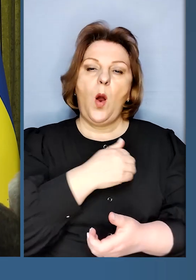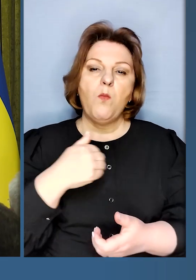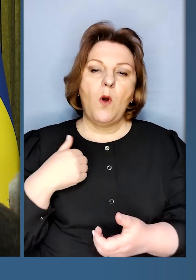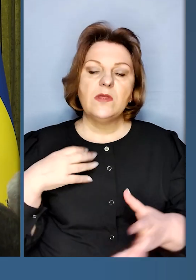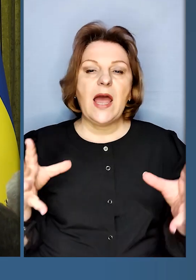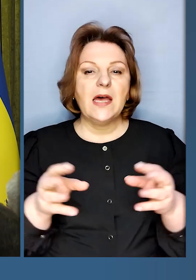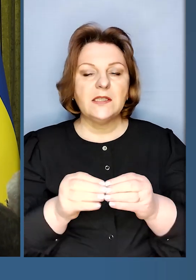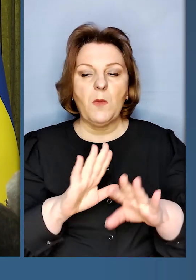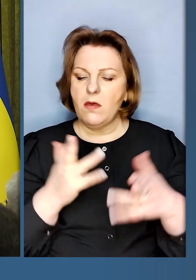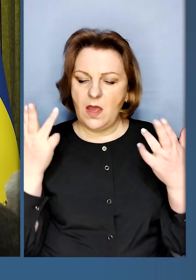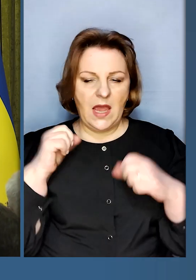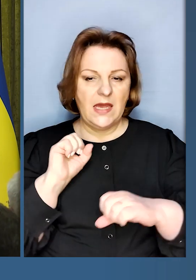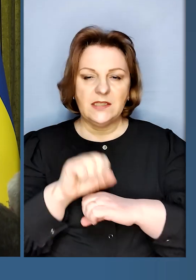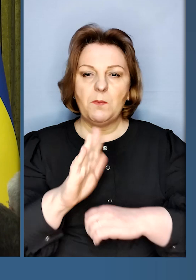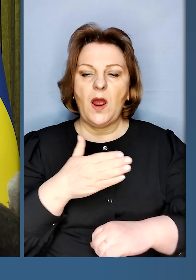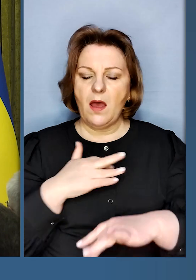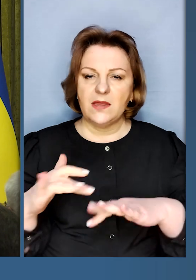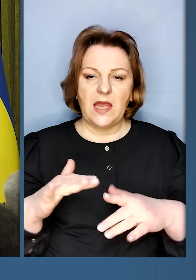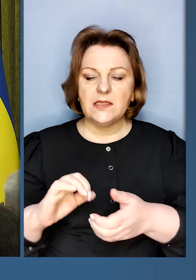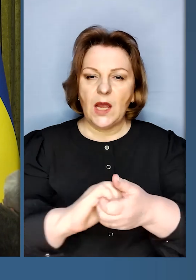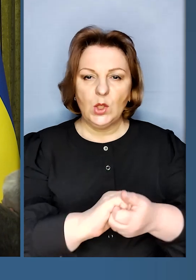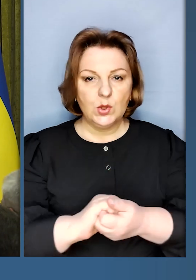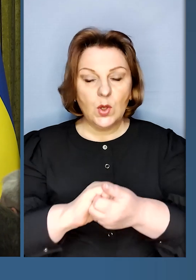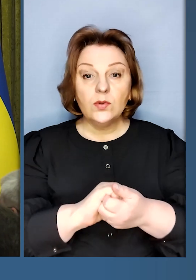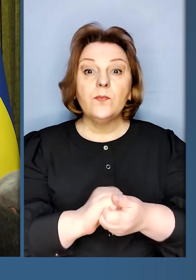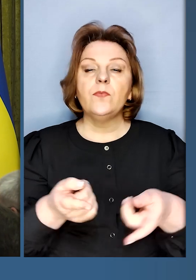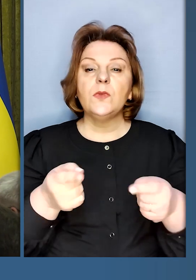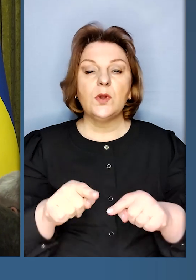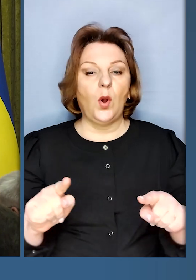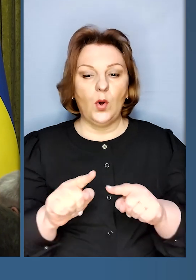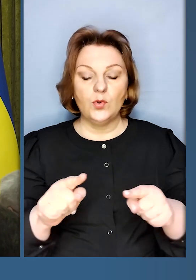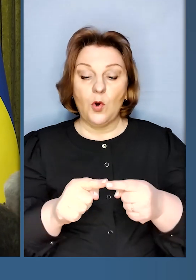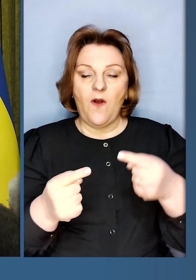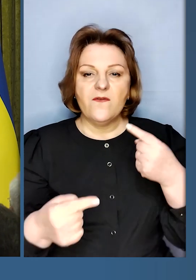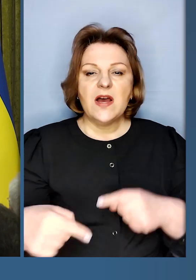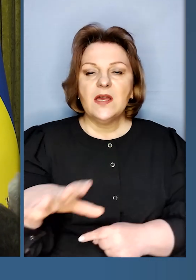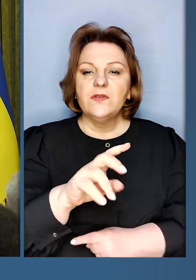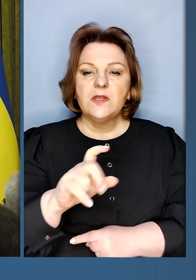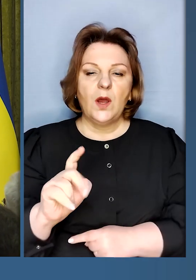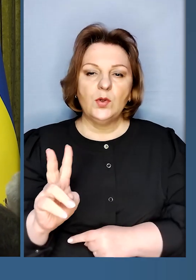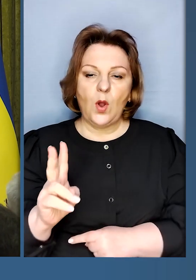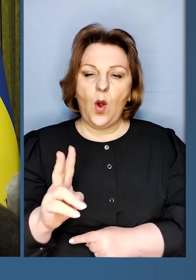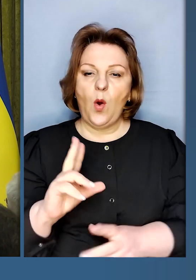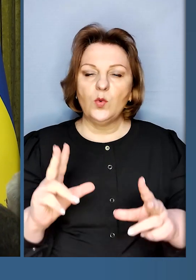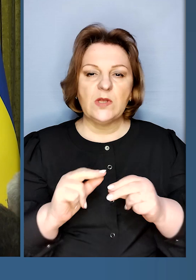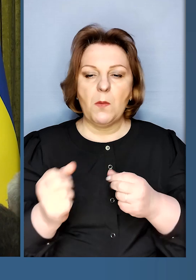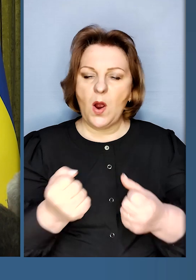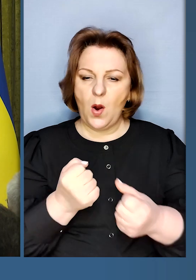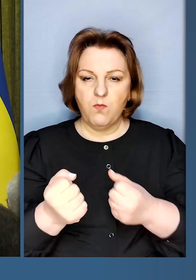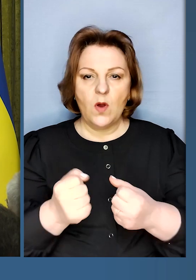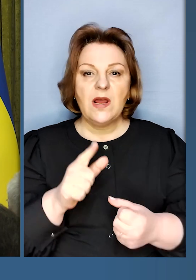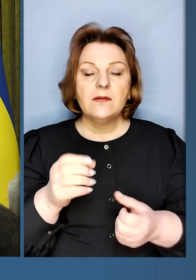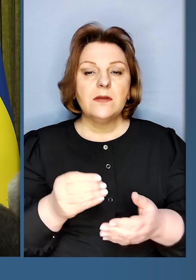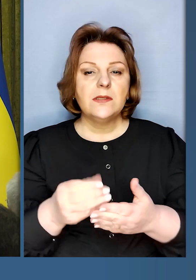нашої спільної незглавності, нашої дієвої солідарності. Того, що вирізняє усіх, хто успішно бореться за